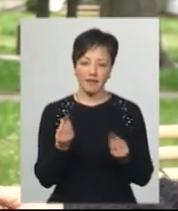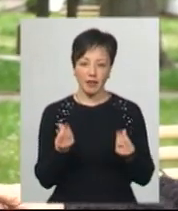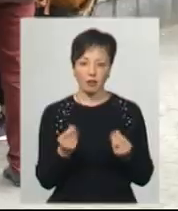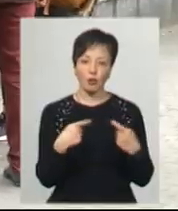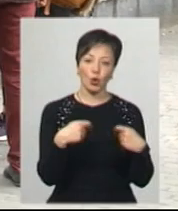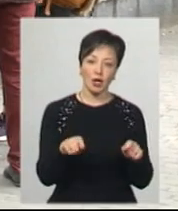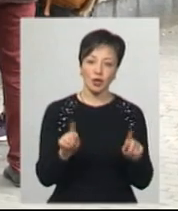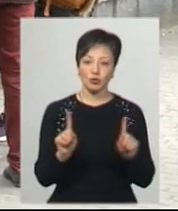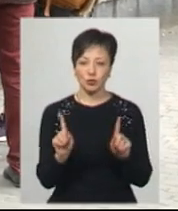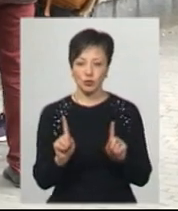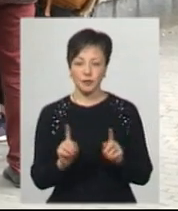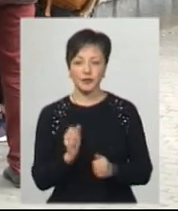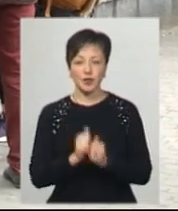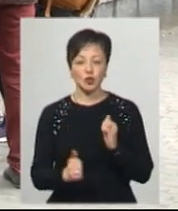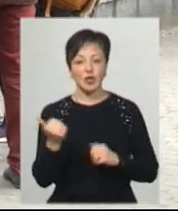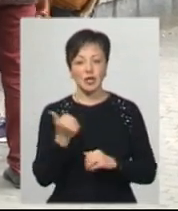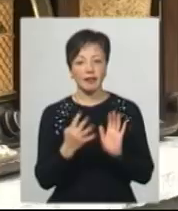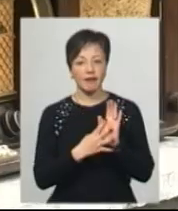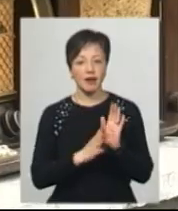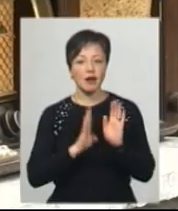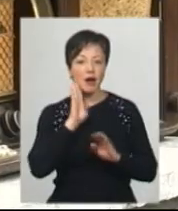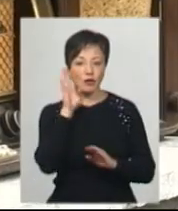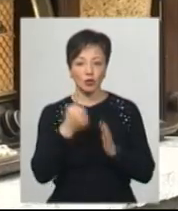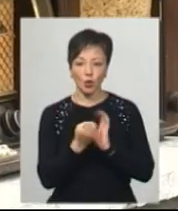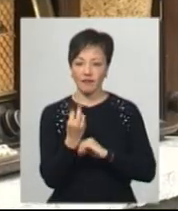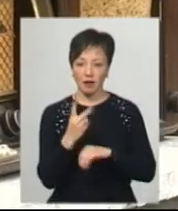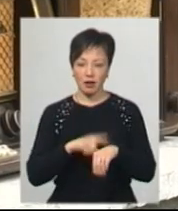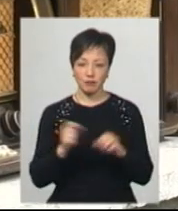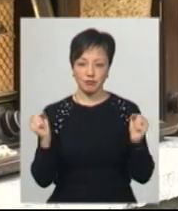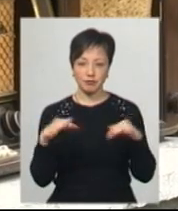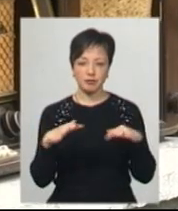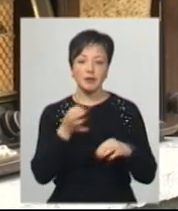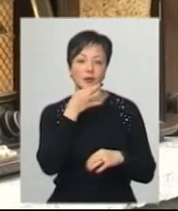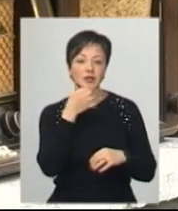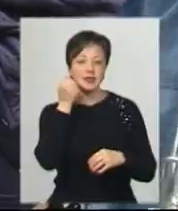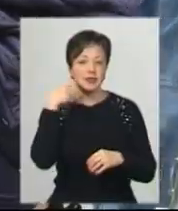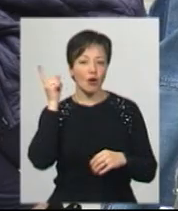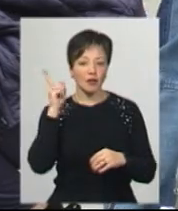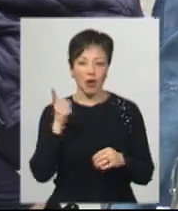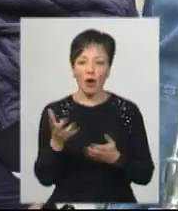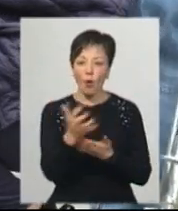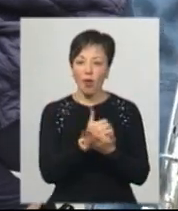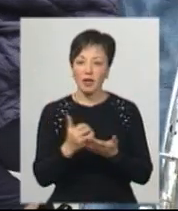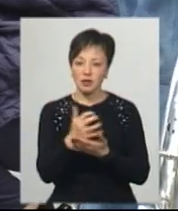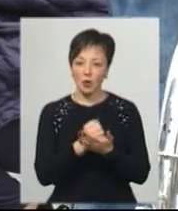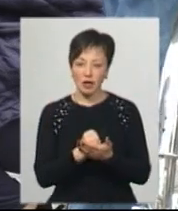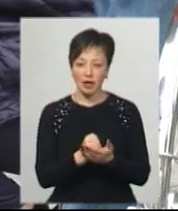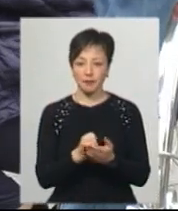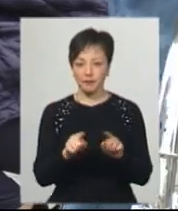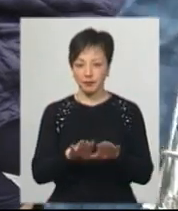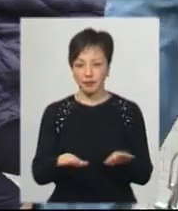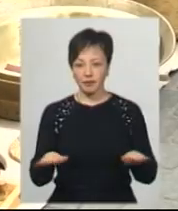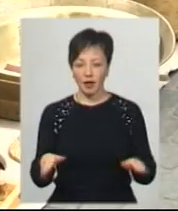продається. Щонеділі з 9-ї години ранку і до 12-ї тут збираються поціновувачі старовини і колекціонери. На тротуарі